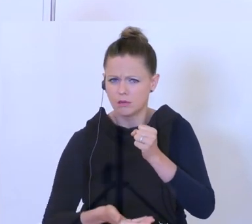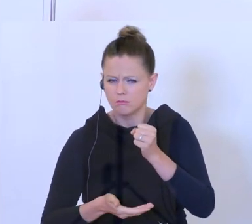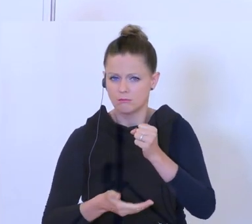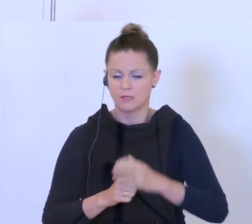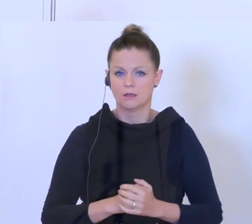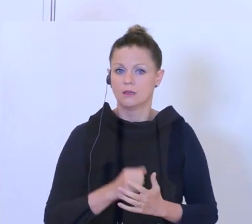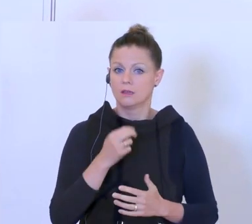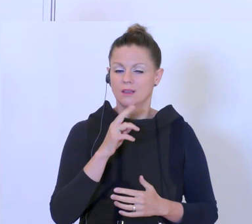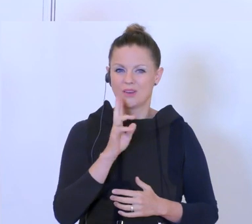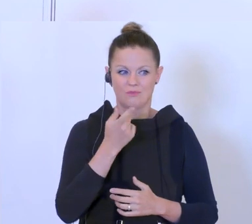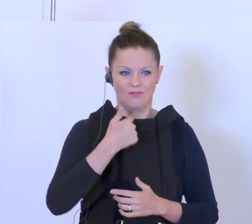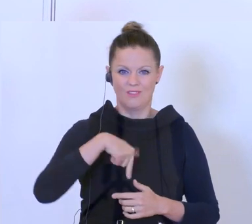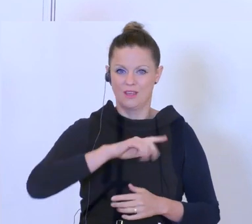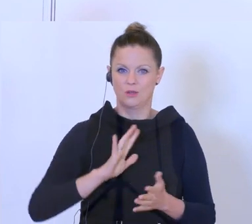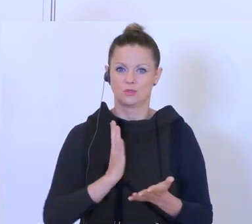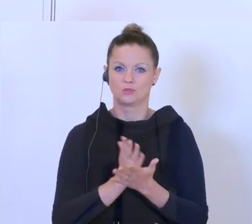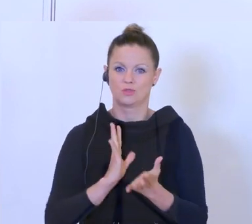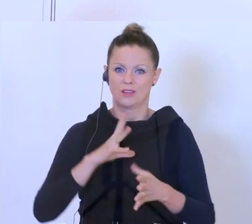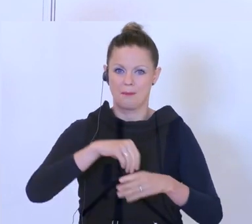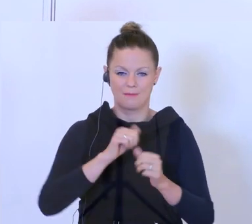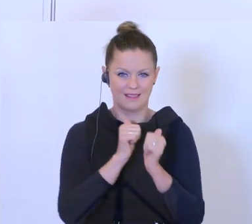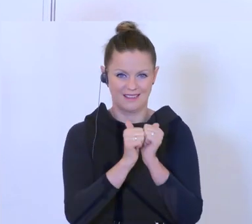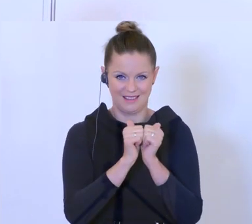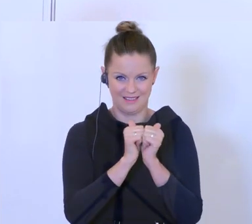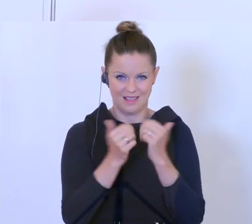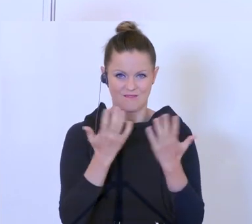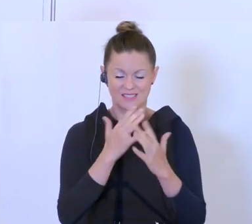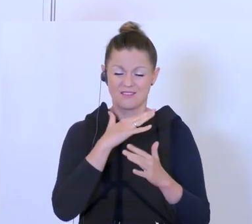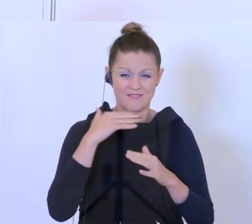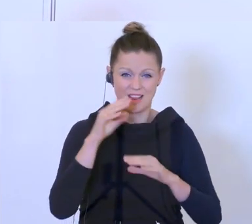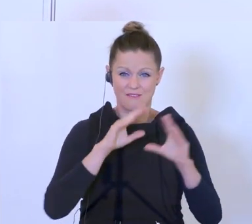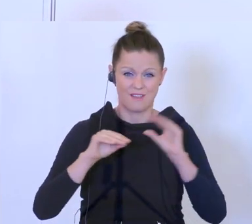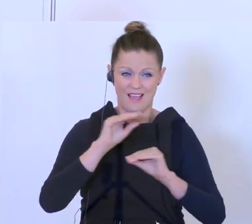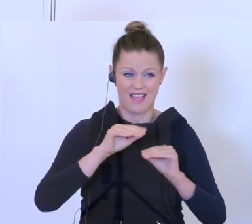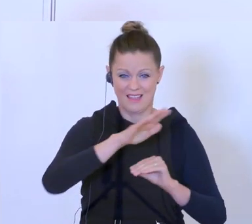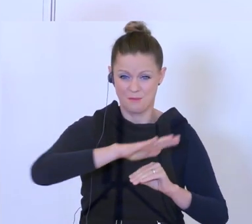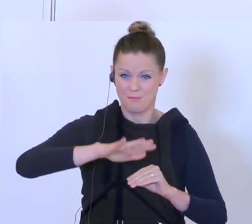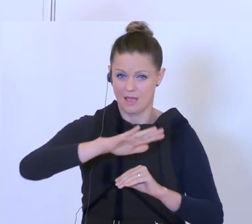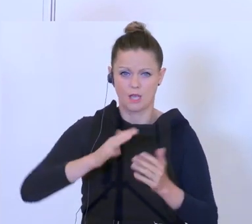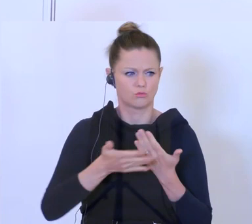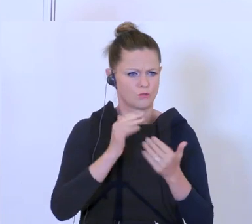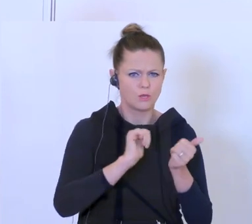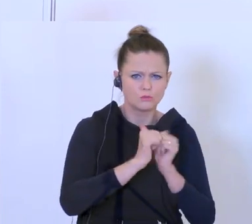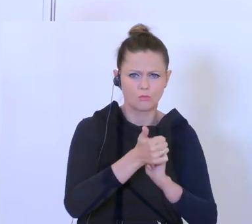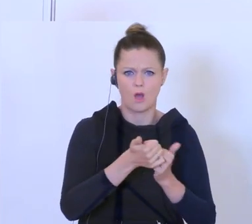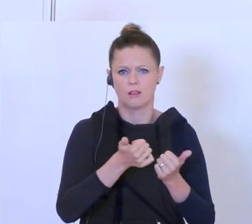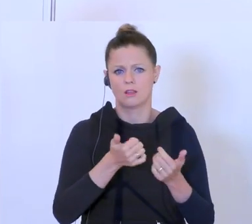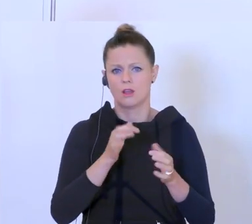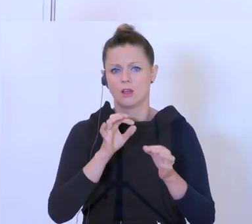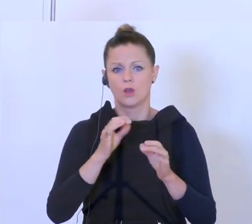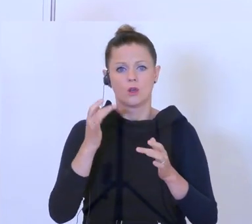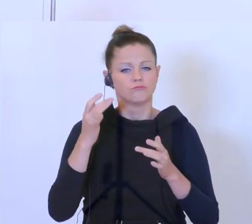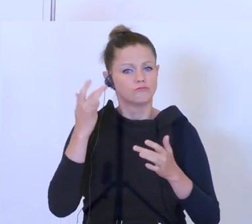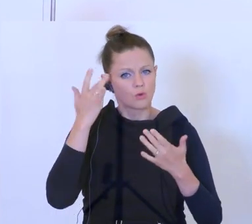schon einkalkulieren, dass gerade viele Vereine in diesem Bereich, etwa im Sport, Kunst und